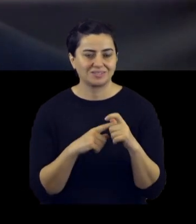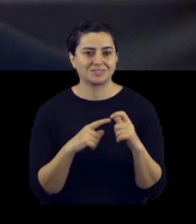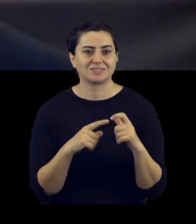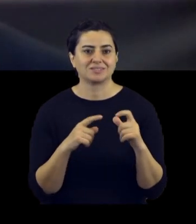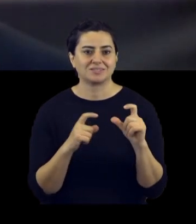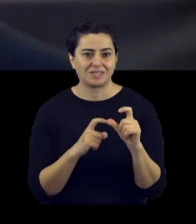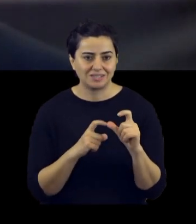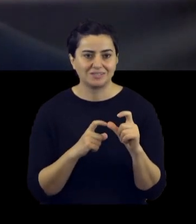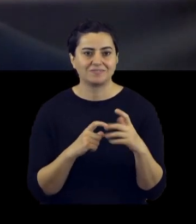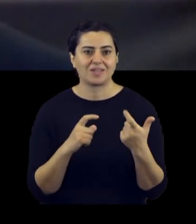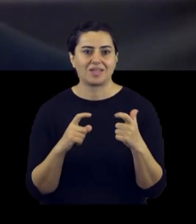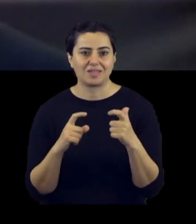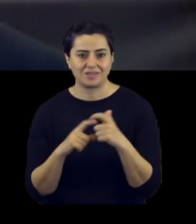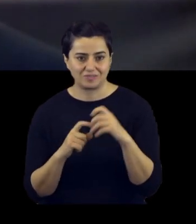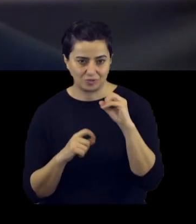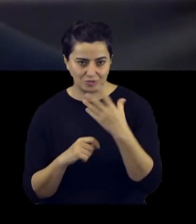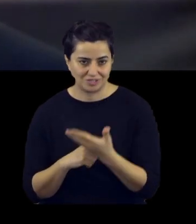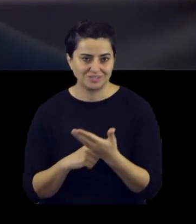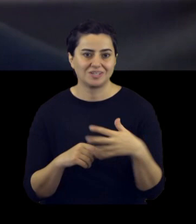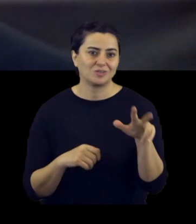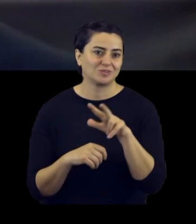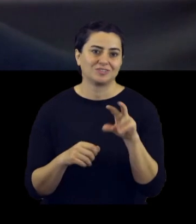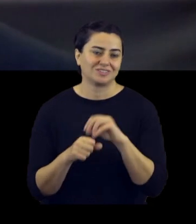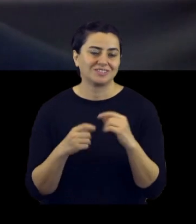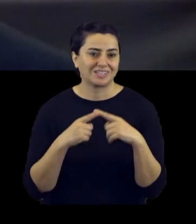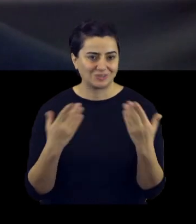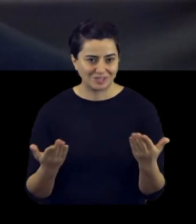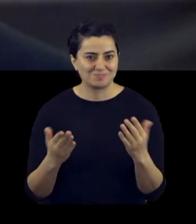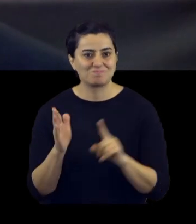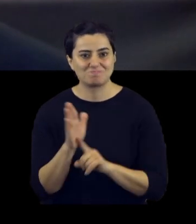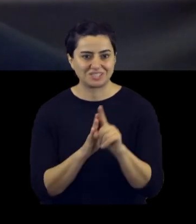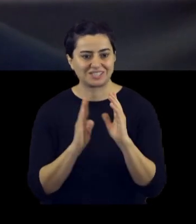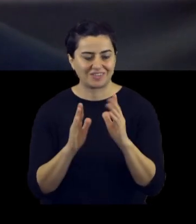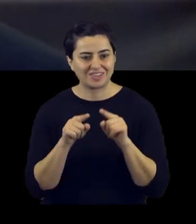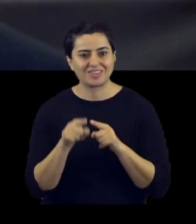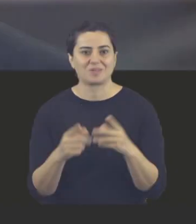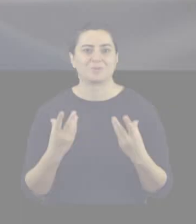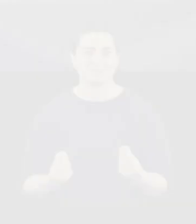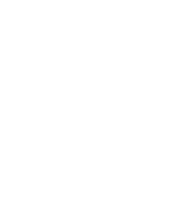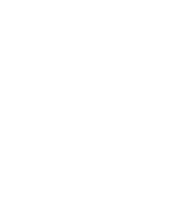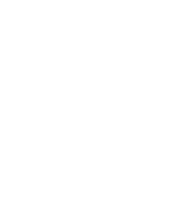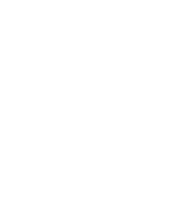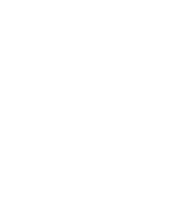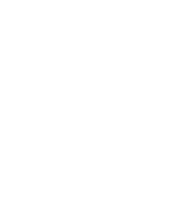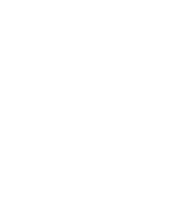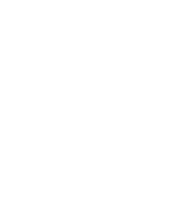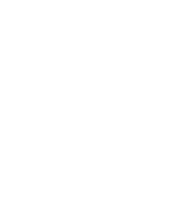Enis Getmez, Selin Alar Örnek ve Elif Eda Güneş. Sağ olun. Başarılarınızın takipçisi olacağız.